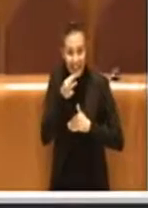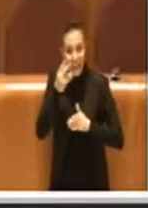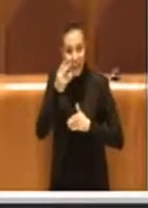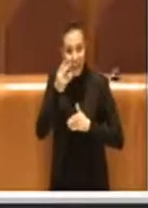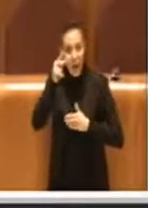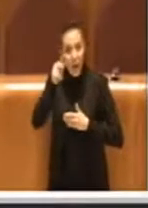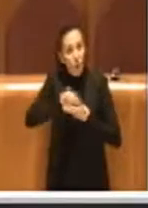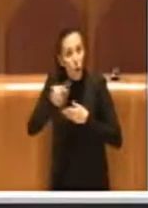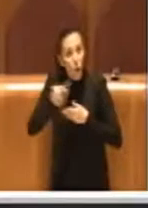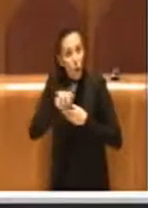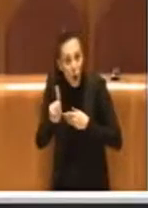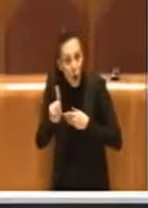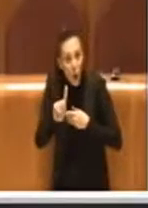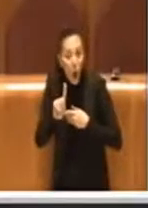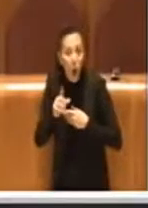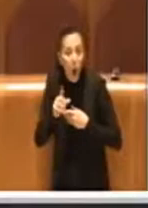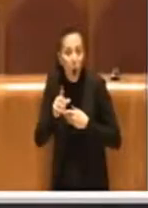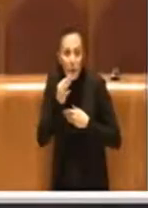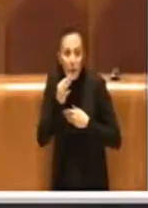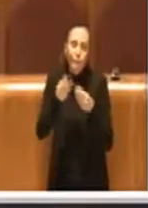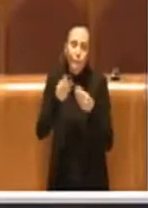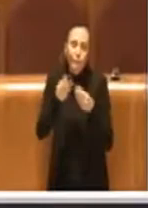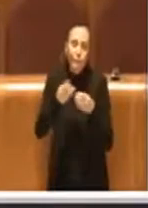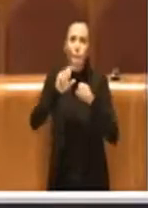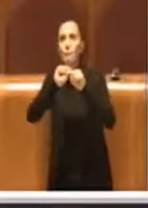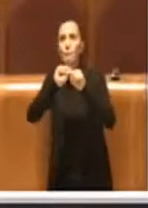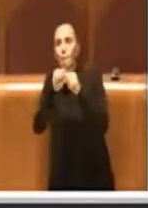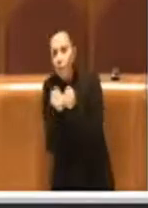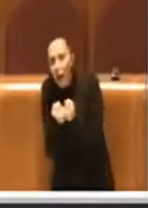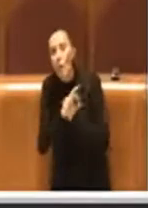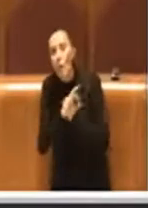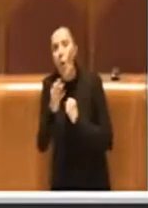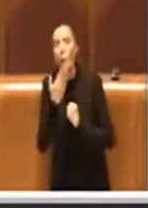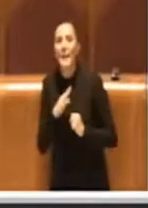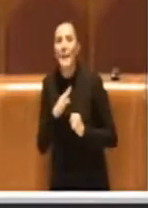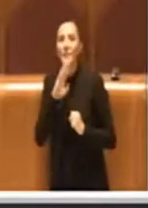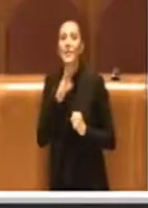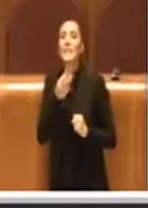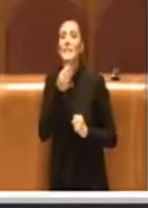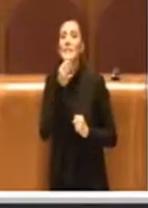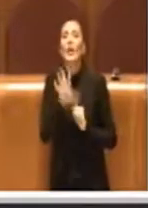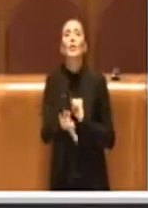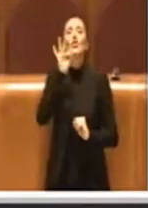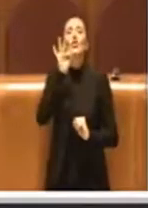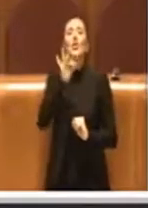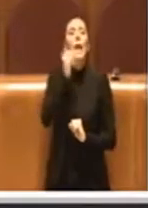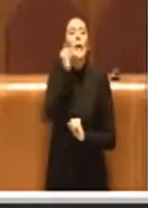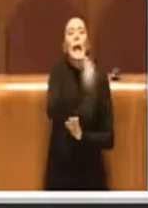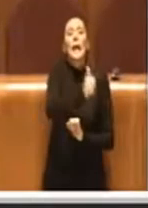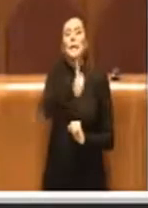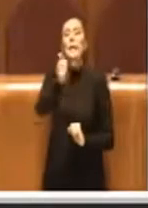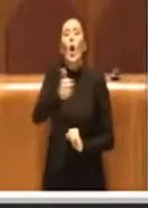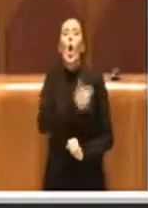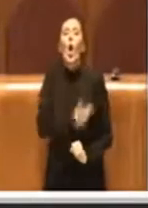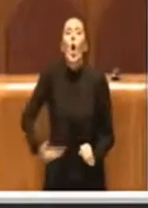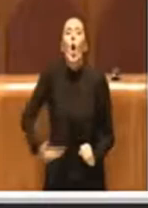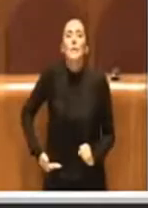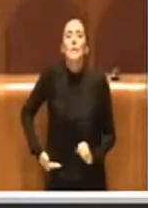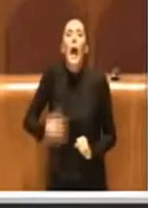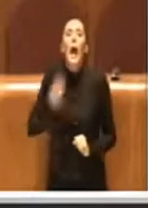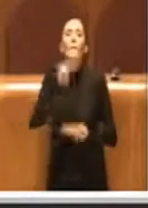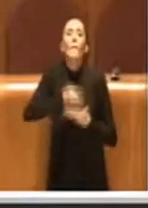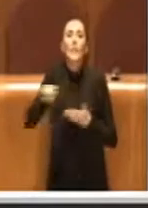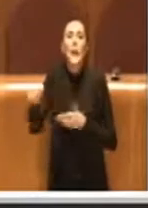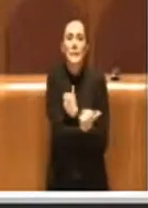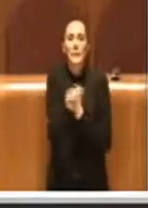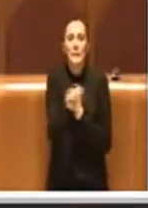bilancio poi ne trae beneficio, quindi poi è una scelta del singolo consigliere partecipare o meno. Poi mi preme dire una cosa